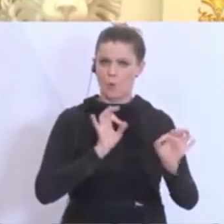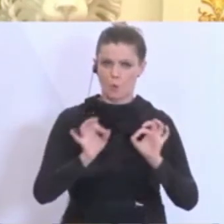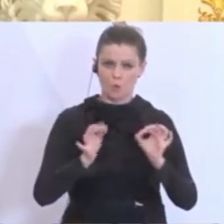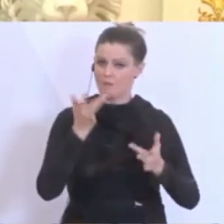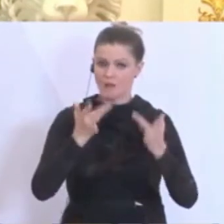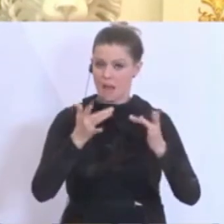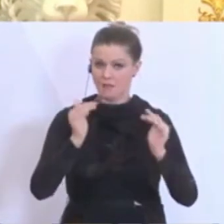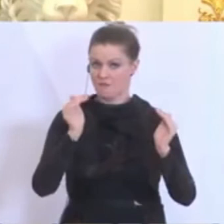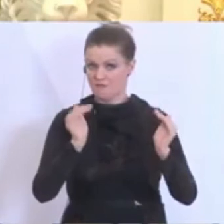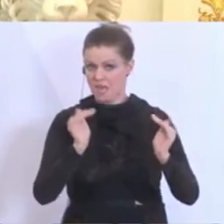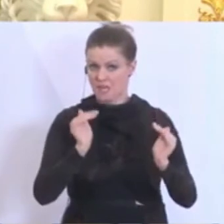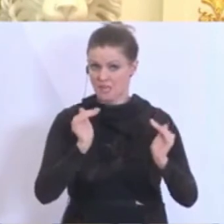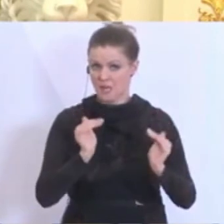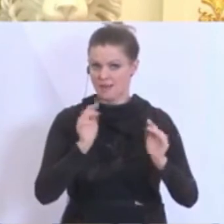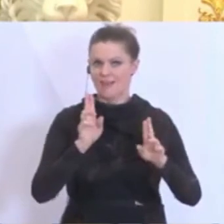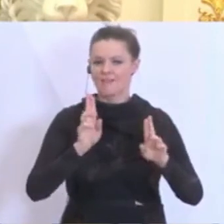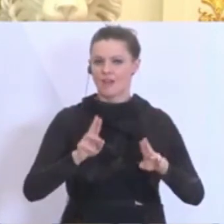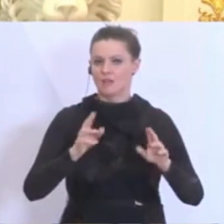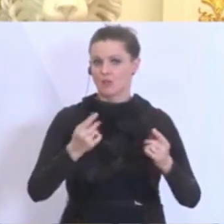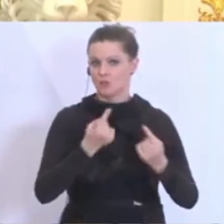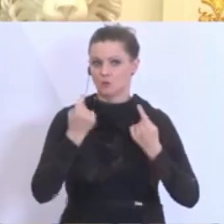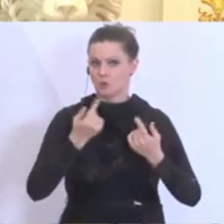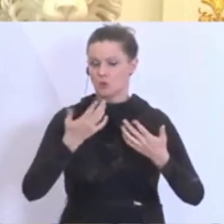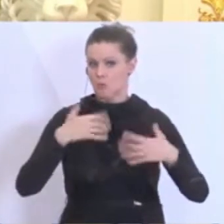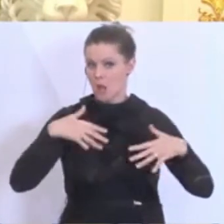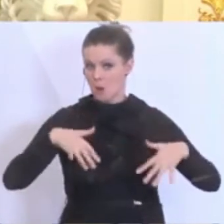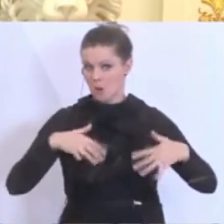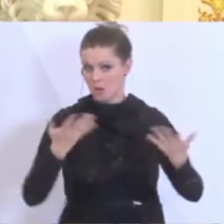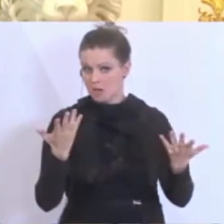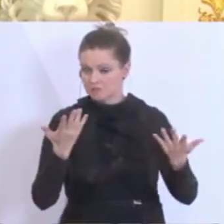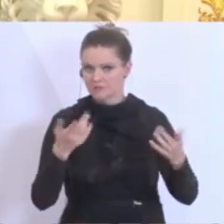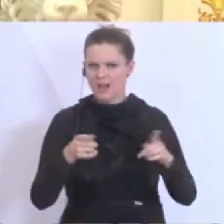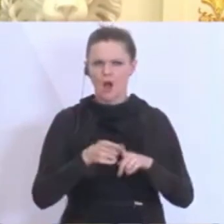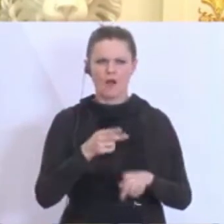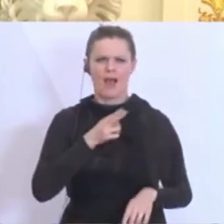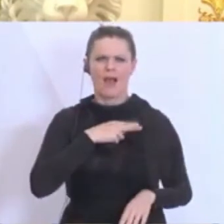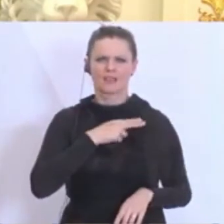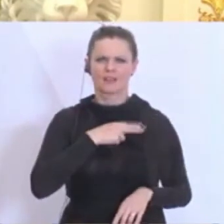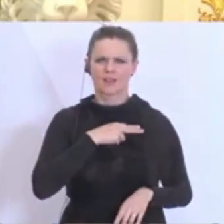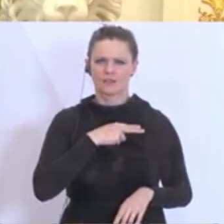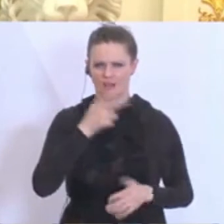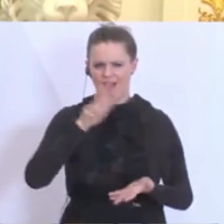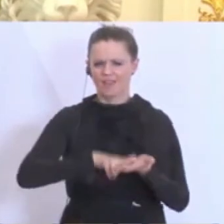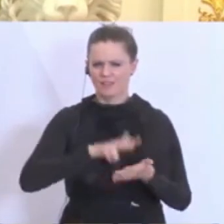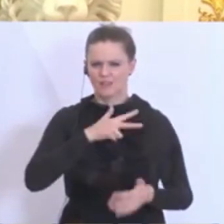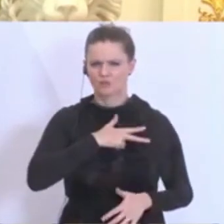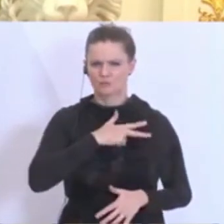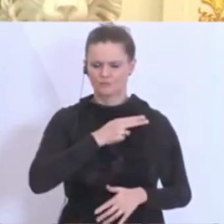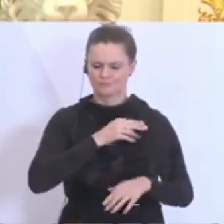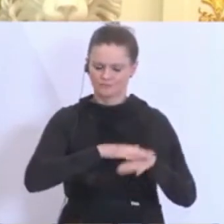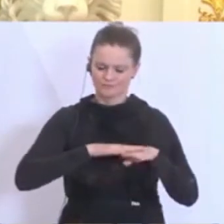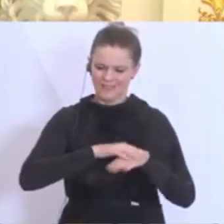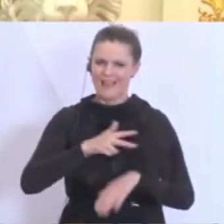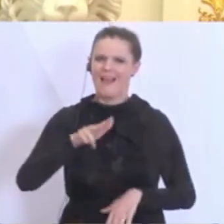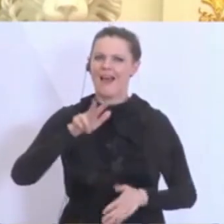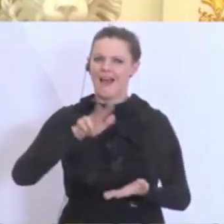vielleicht weniger werden, wenn sich die Lage weiter entspannt? Eine Frage zur Anerkennungsprämie. Wird die möglicherweise noch